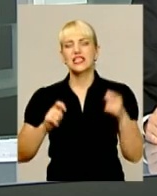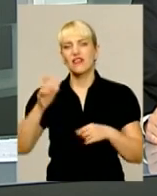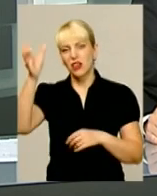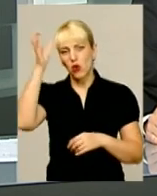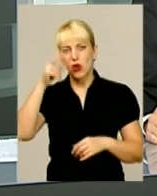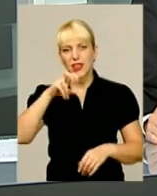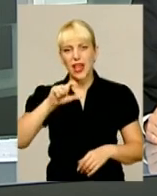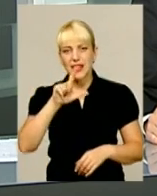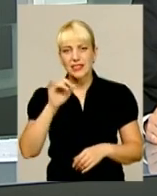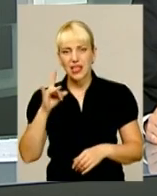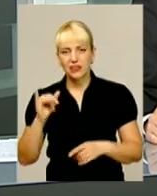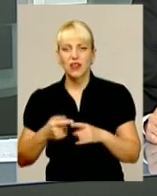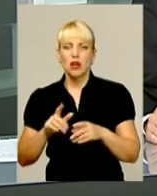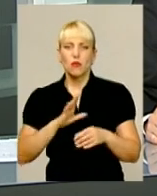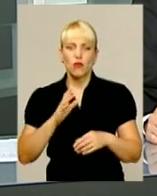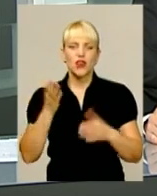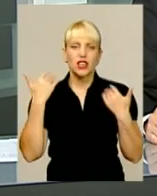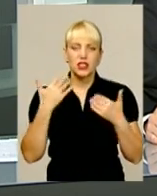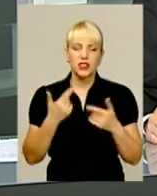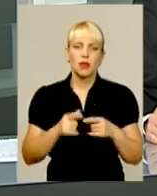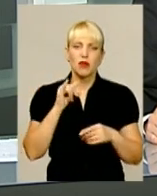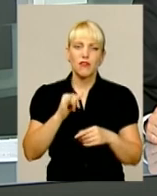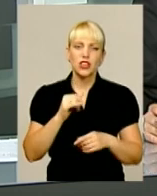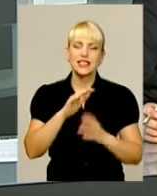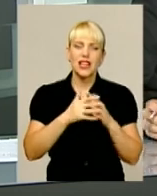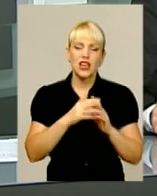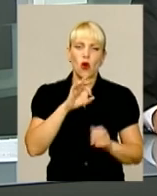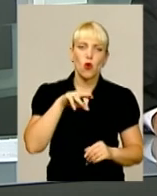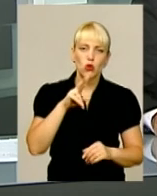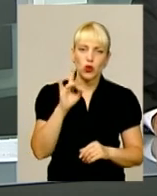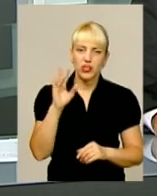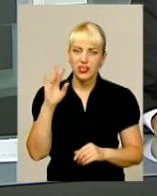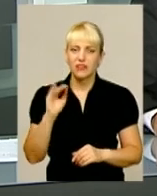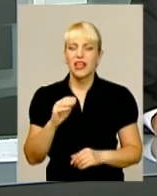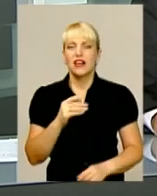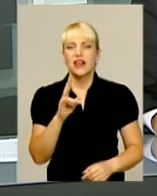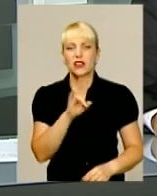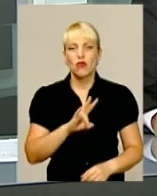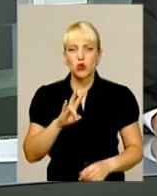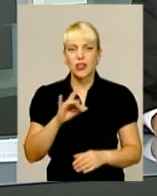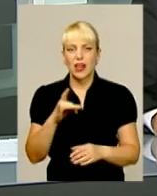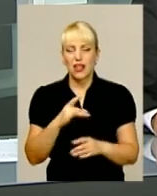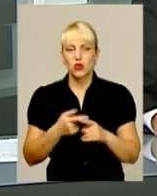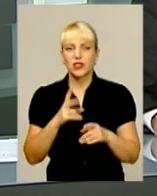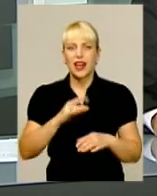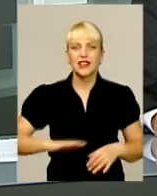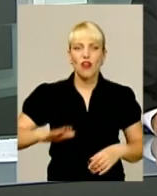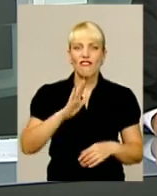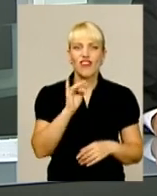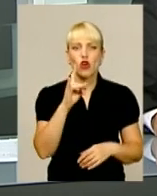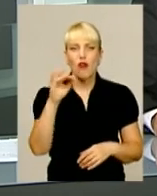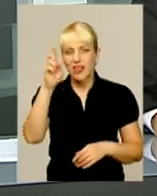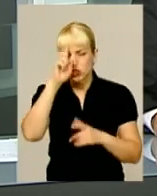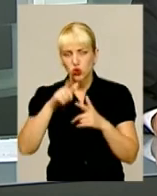та лазерів вирував вихідними у селі Отруків Новоушицького району. Традиційно на території Міньковецької держави зібрались науковці,